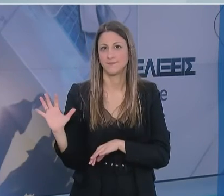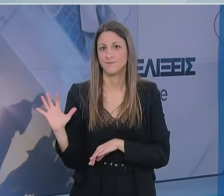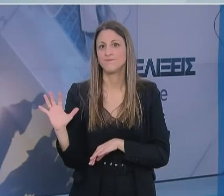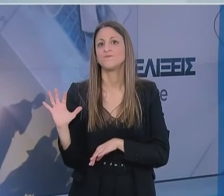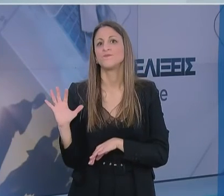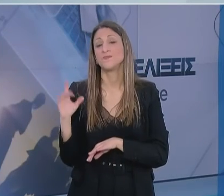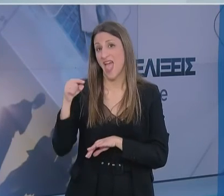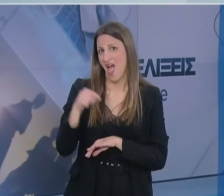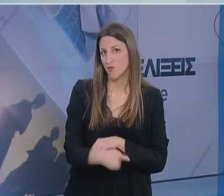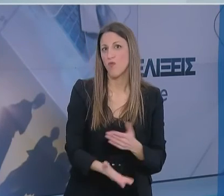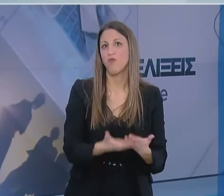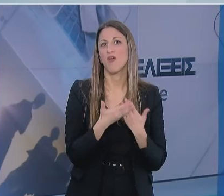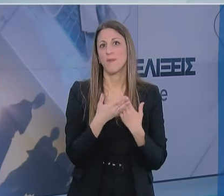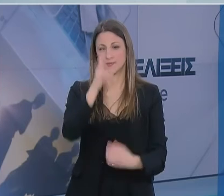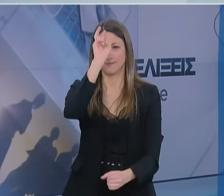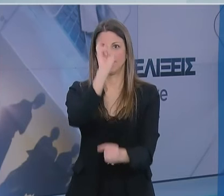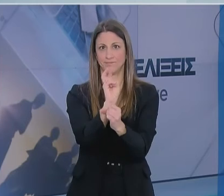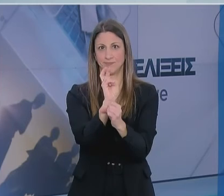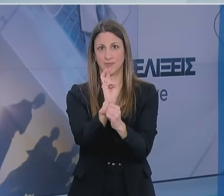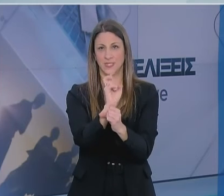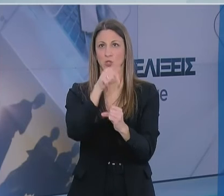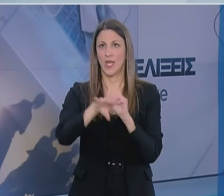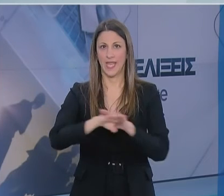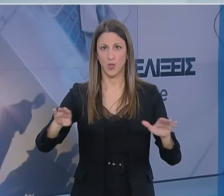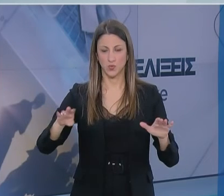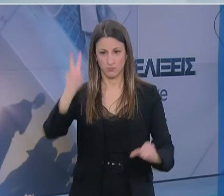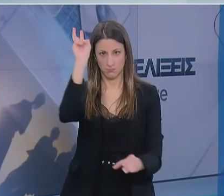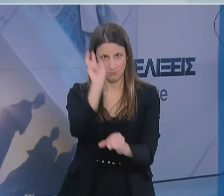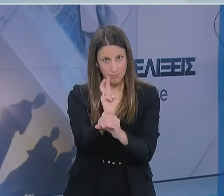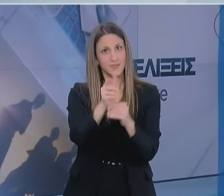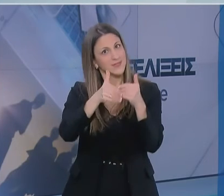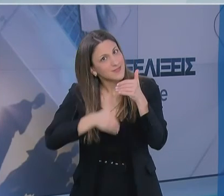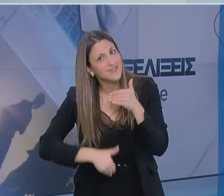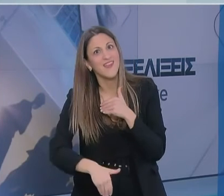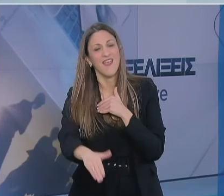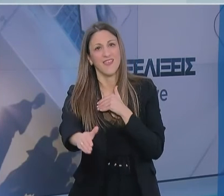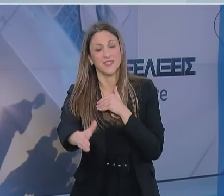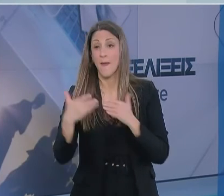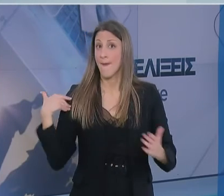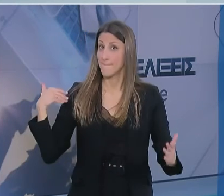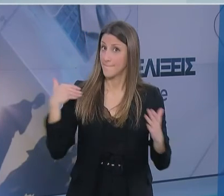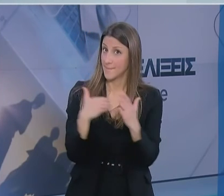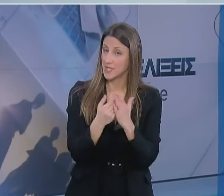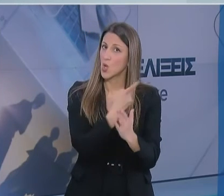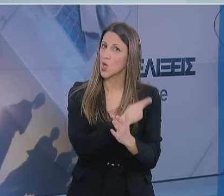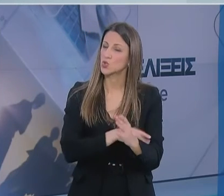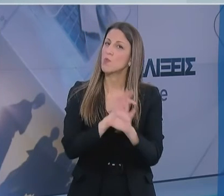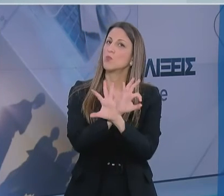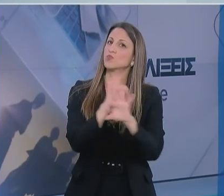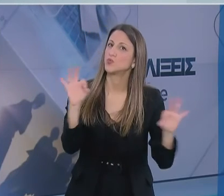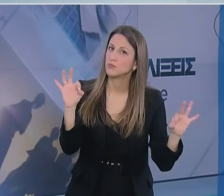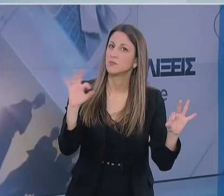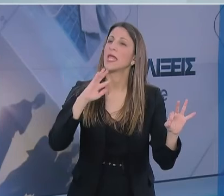παρακαταθήκη για το μέλλον. Διότι μέχρι στιγμής το σύστημα υγείας θα έχει πάει καλά, αλλά μετά την κρίση του κορονοϊού